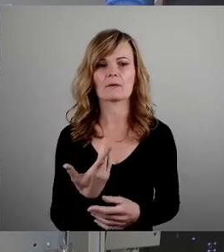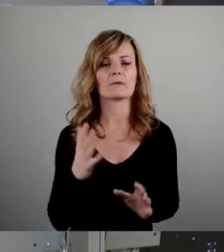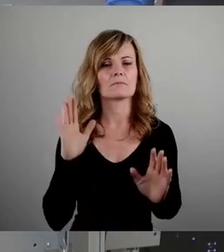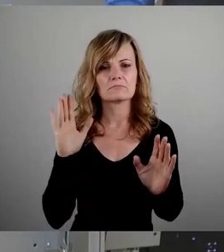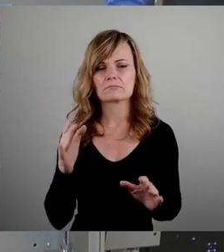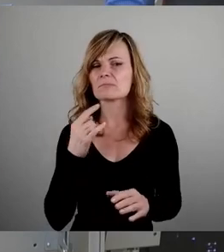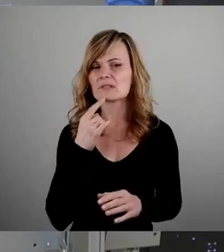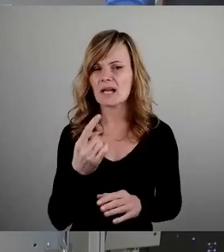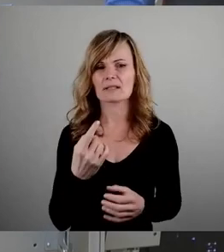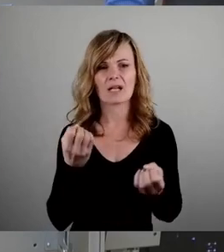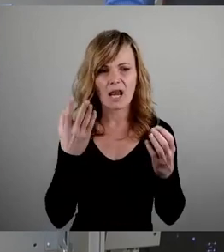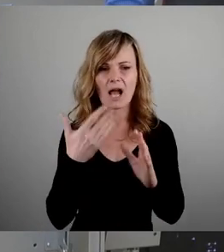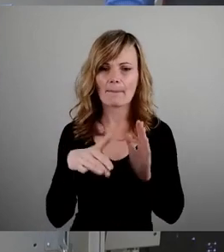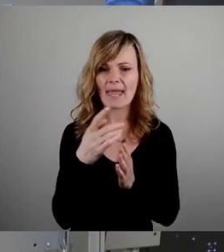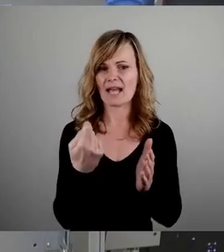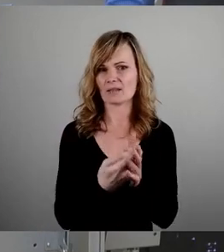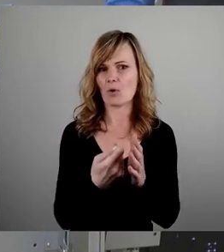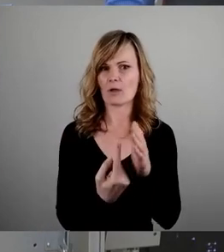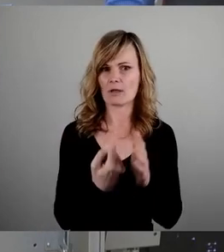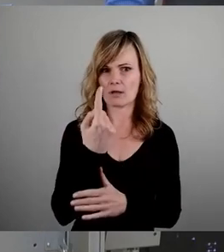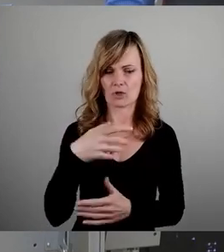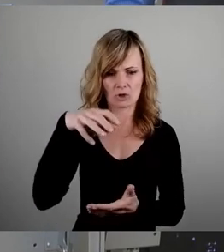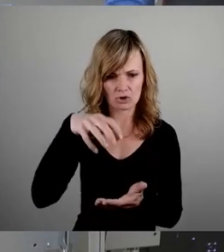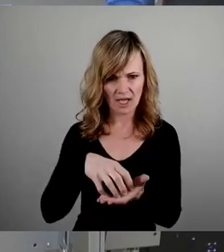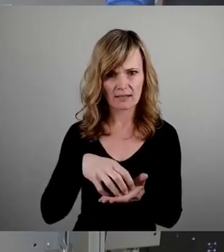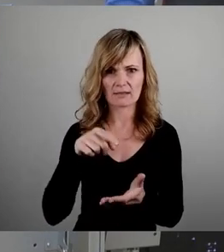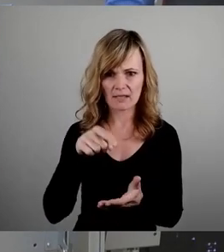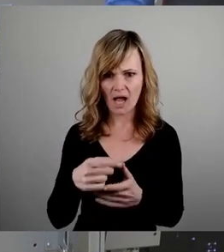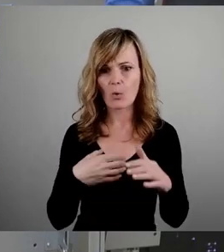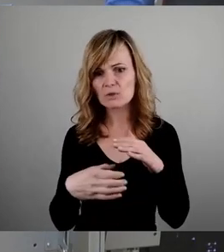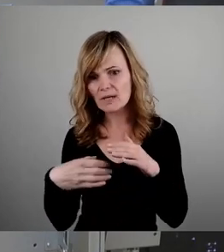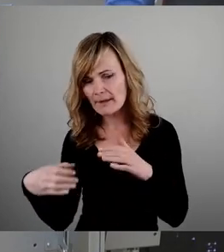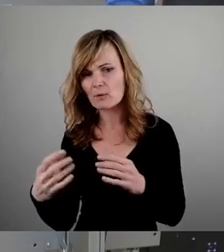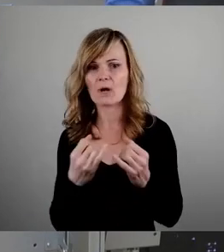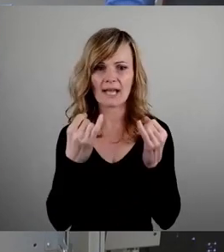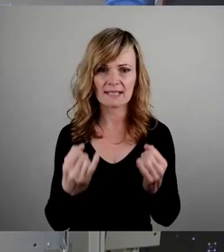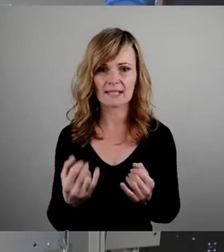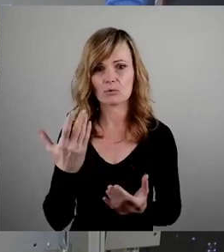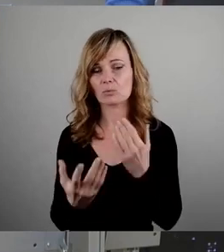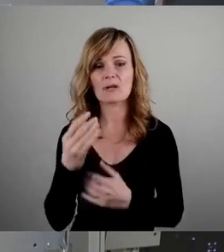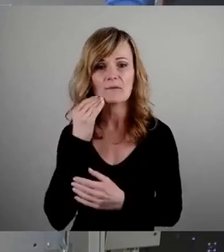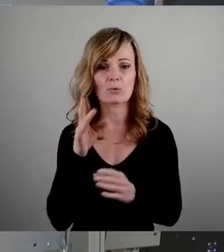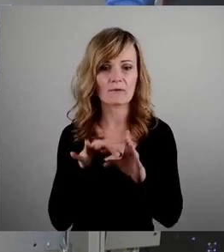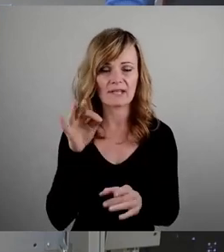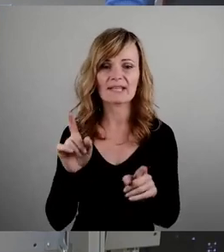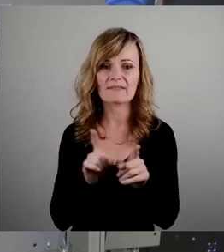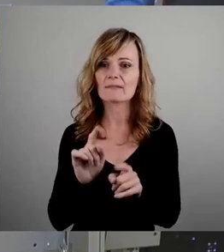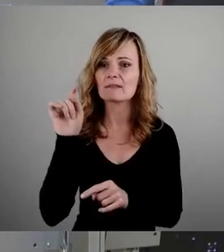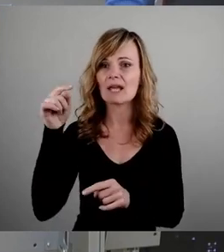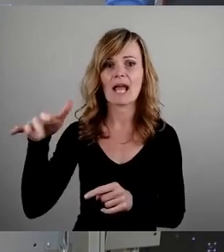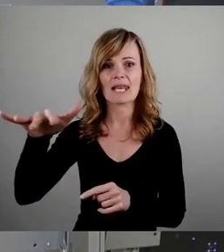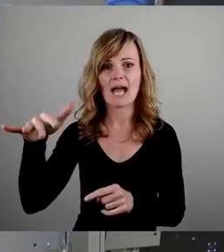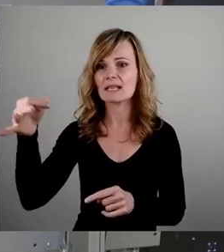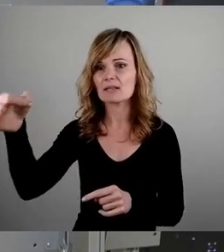es natürlich viel teurer ist, in Städten Unterbringungseinrichtungen oder Wohnungen zu finden, als im ländlichen Raum, wo hunderte, tausende